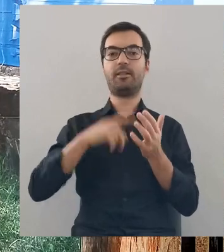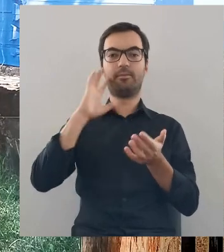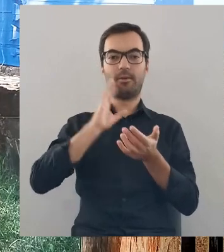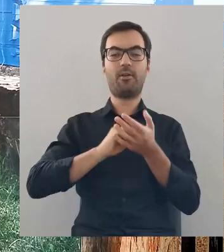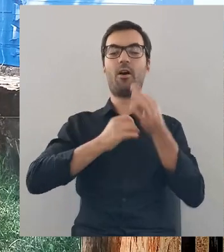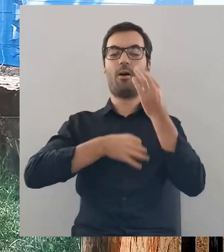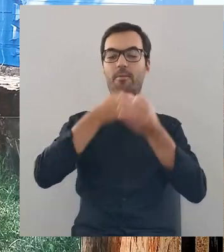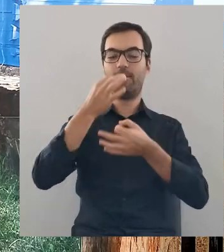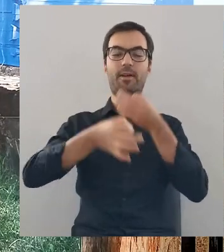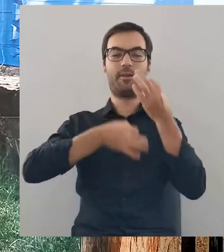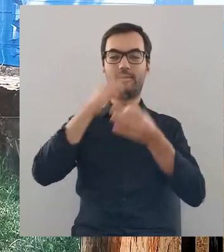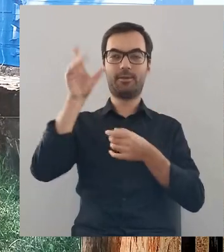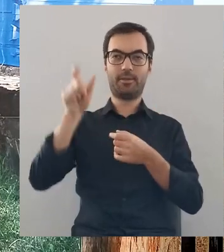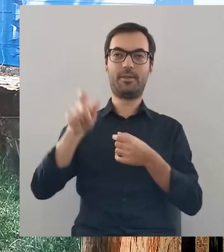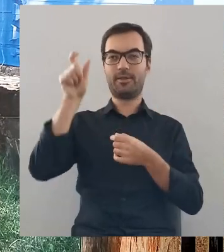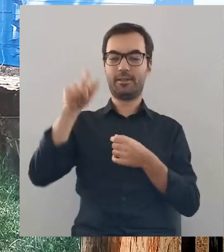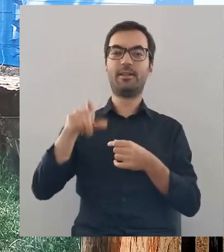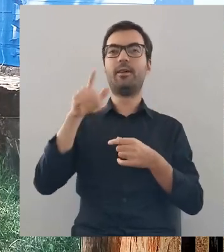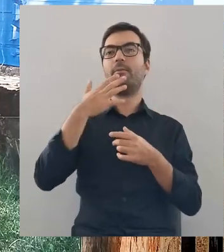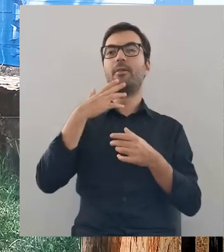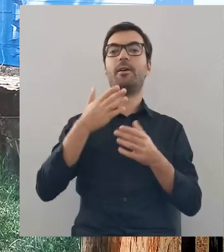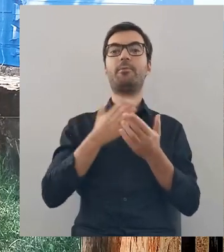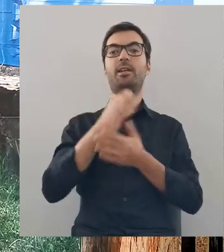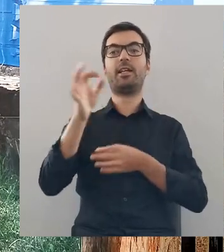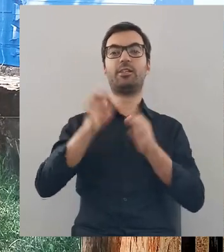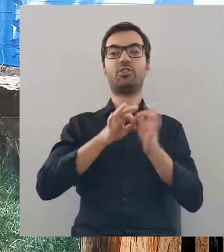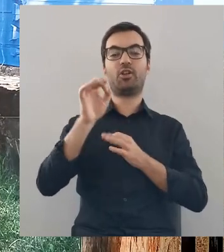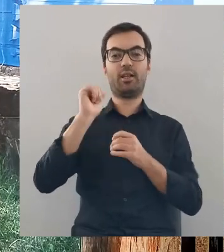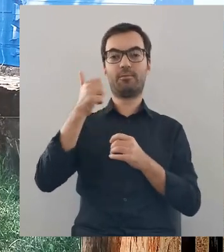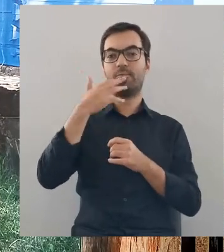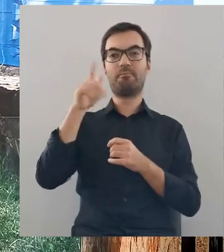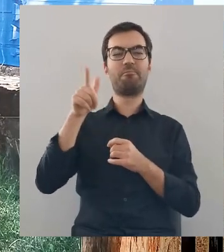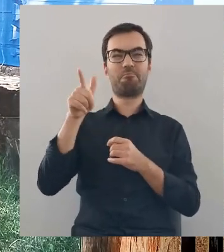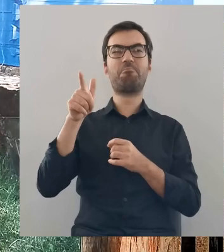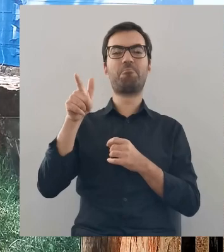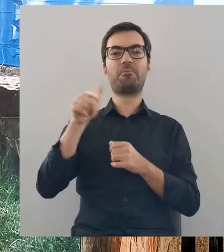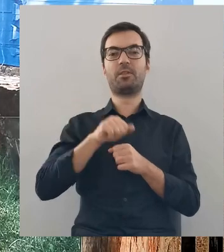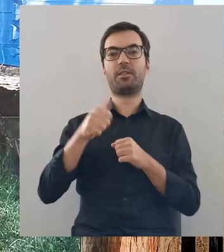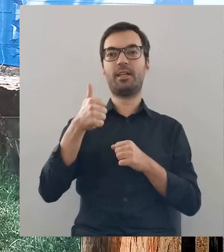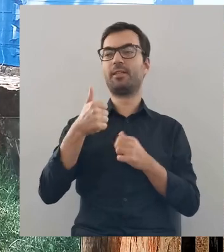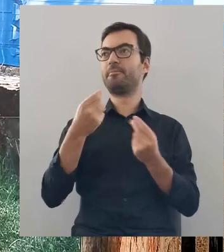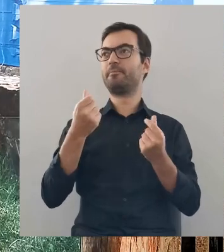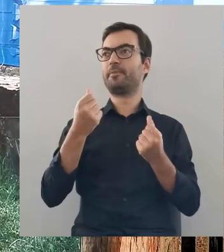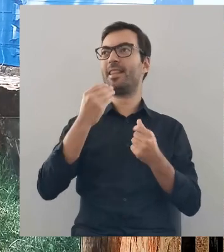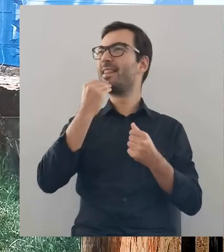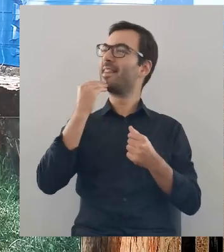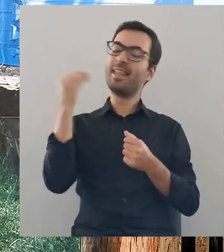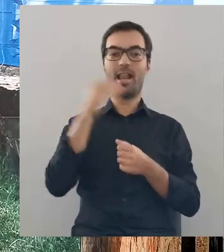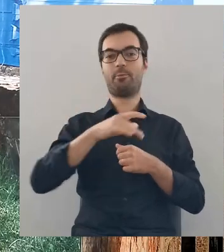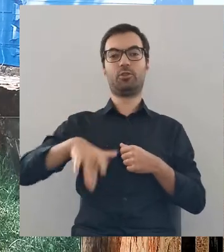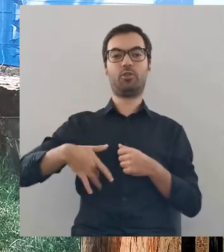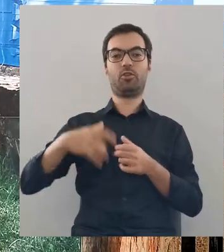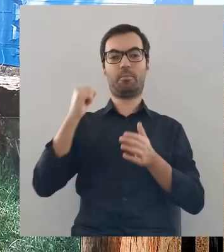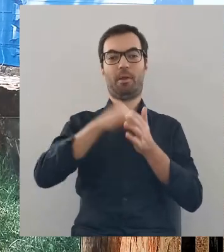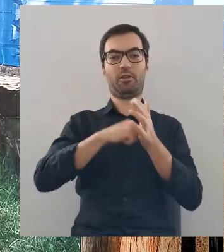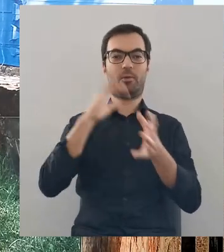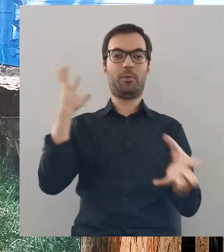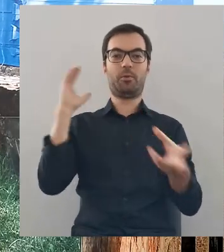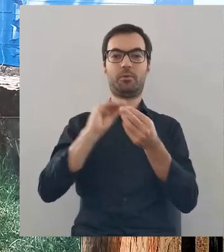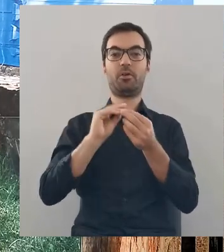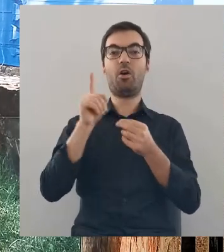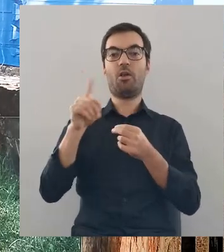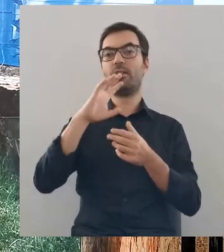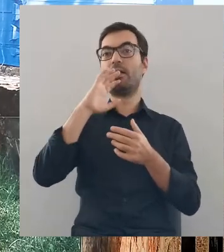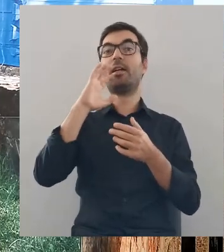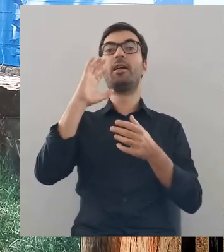razy już Państwu opowiadałam i niejednokrotnie wspominałam, że przez historyków jest on uważany za jednego z najlepszych księżąt